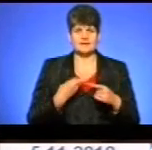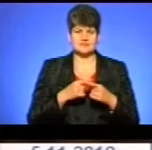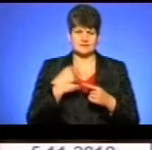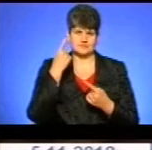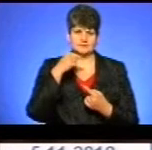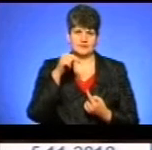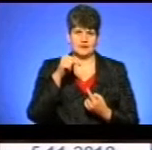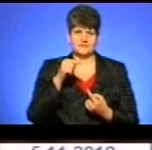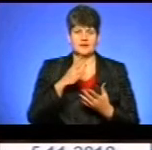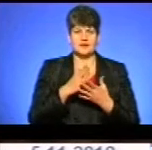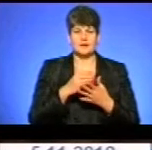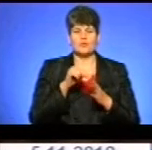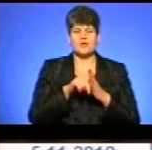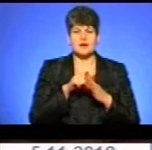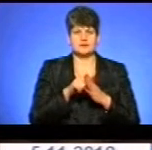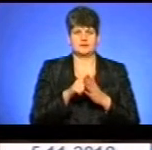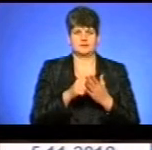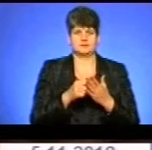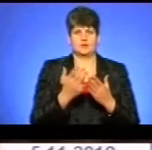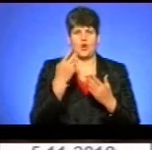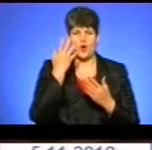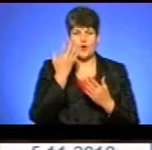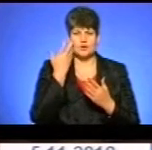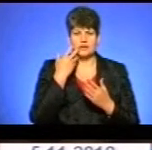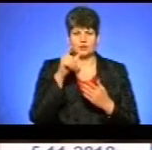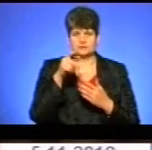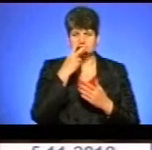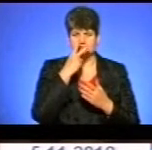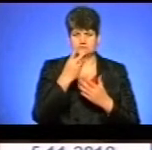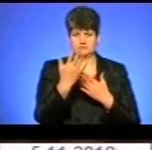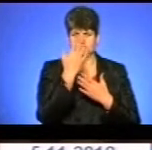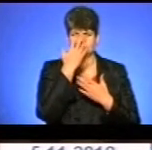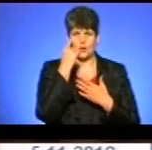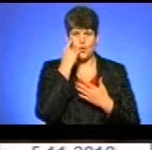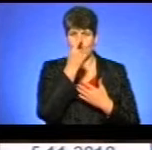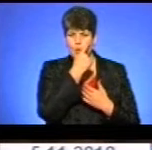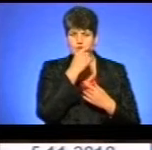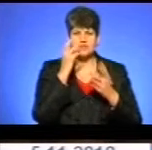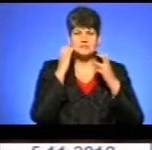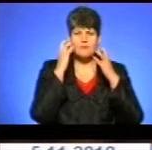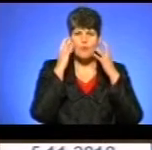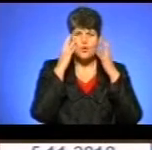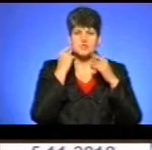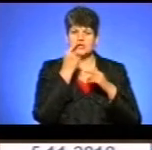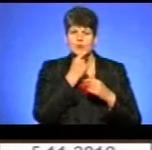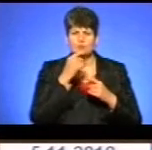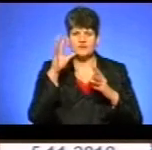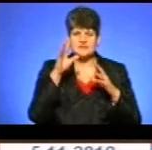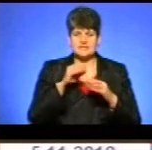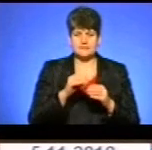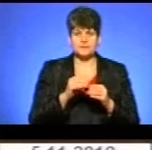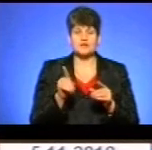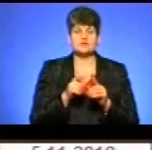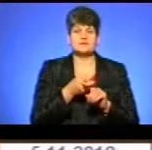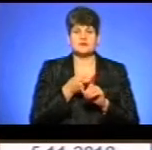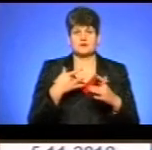є поняття крупного плану, коли ми бачимо людину дуже близько. Її очі, її зморшки, губи, все. Стосовно акторських